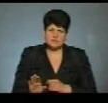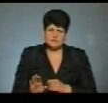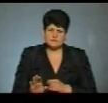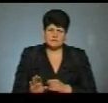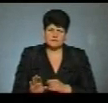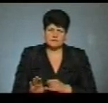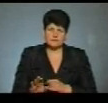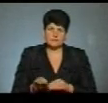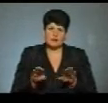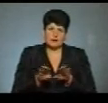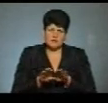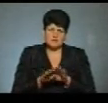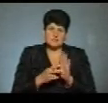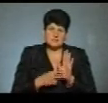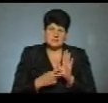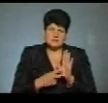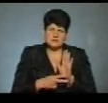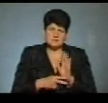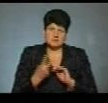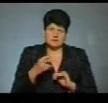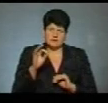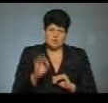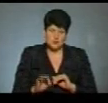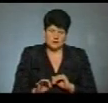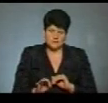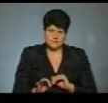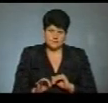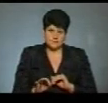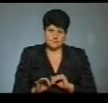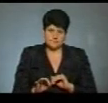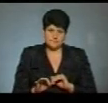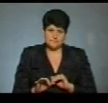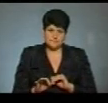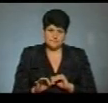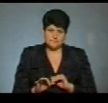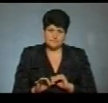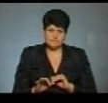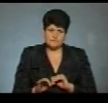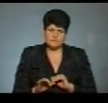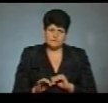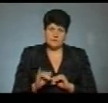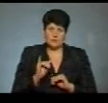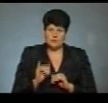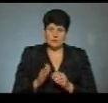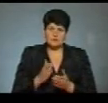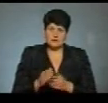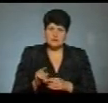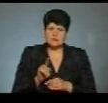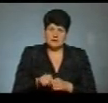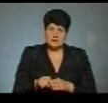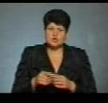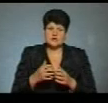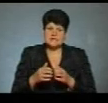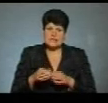тримається на рівні 72 відсотків. Негативом є те, що серед